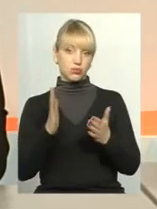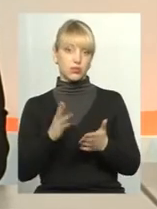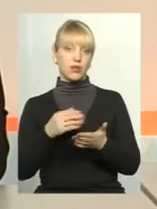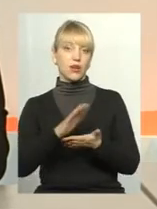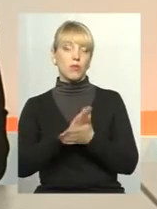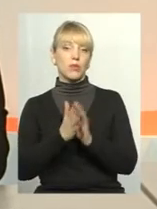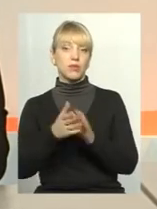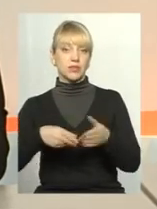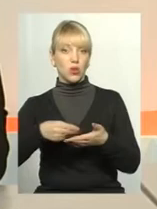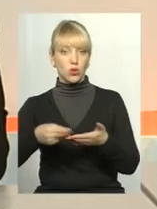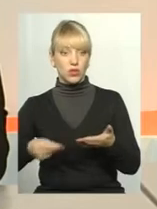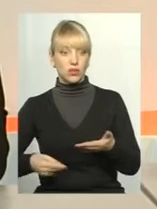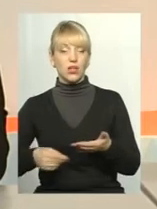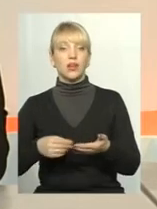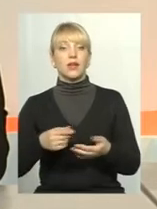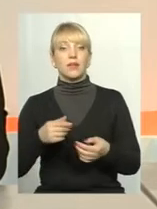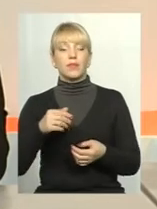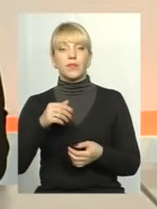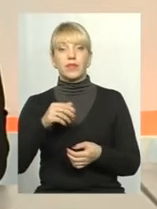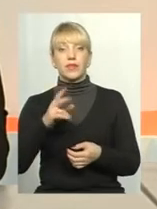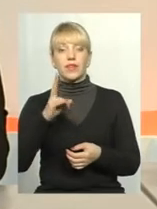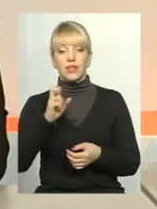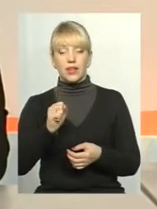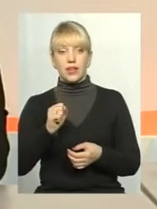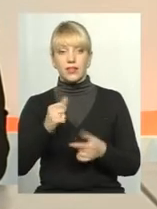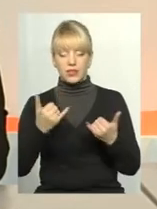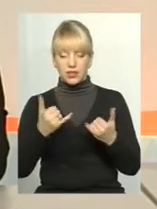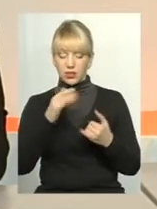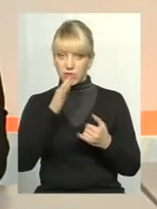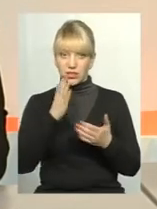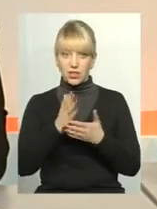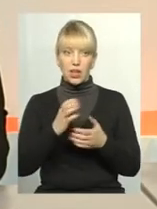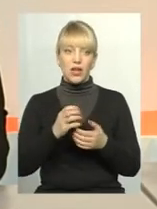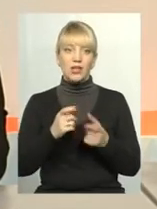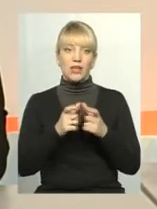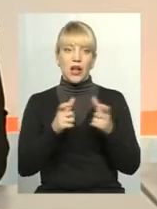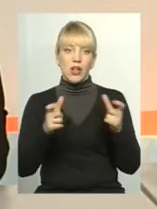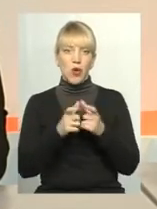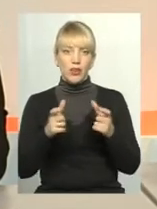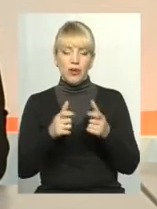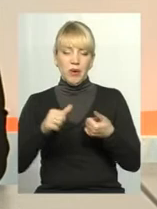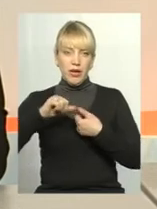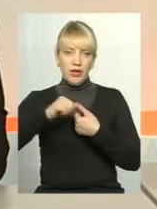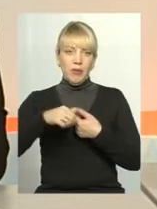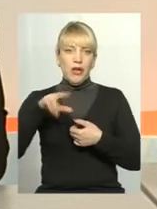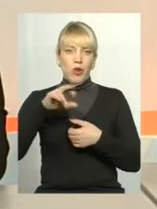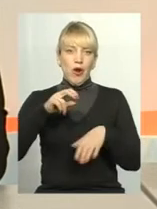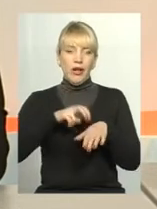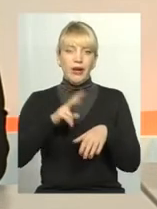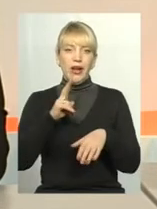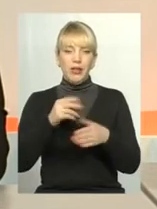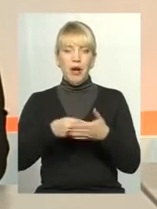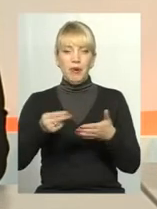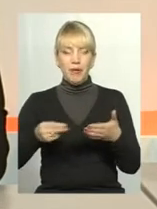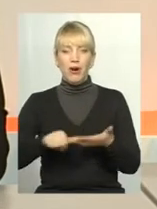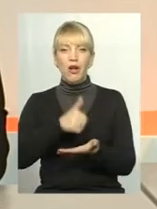з лікарем угода. На даний час існують облікові форми, талон прикріплення до лікаря, який підписує